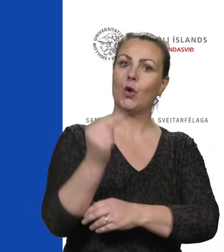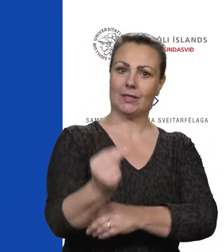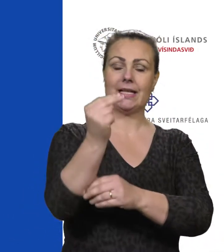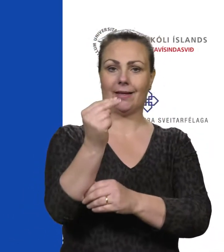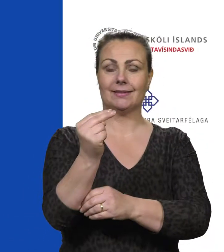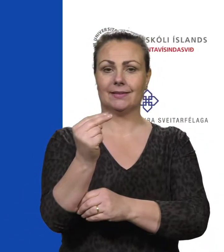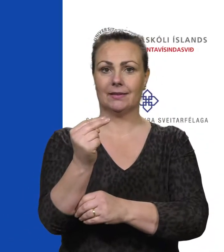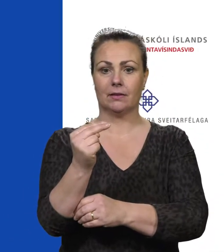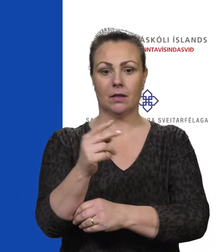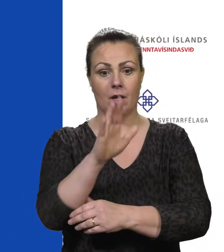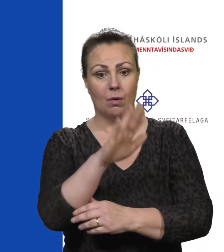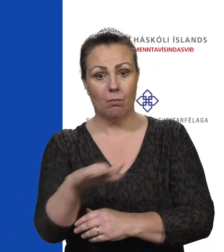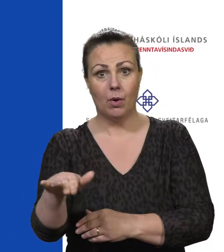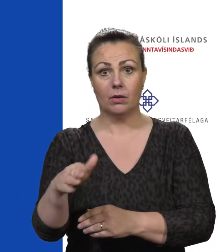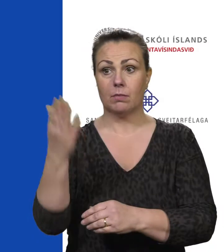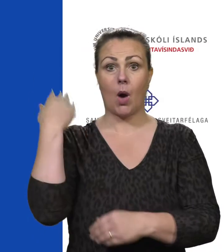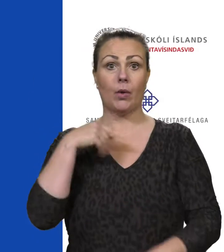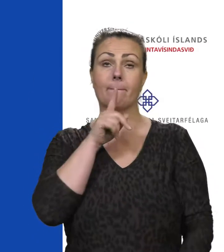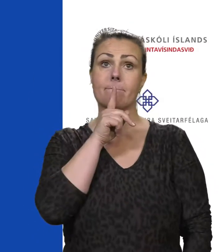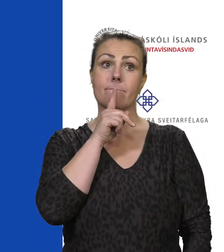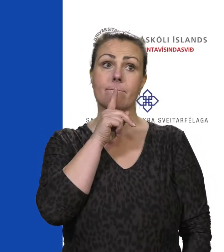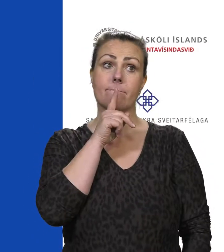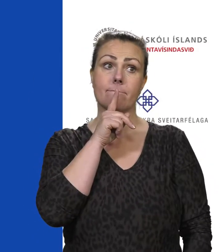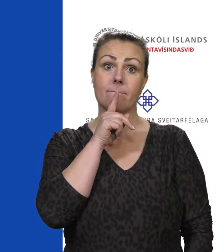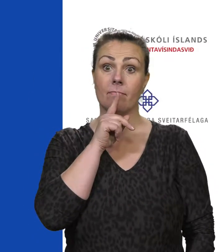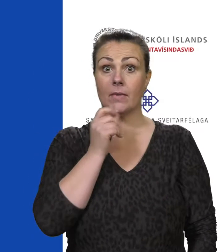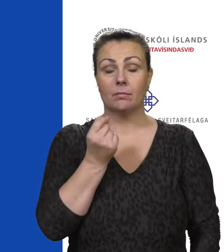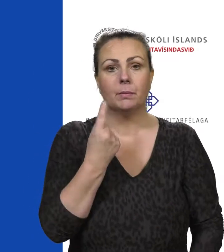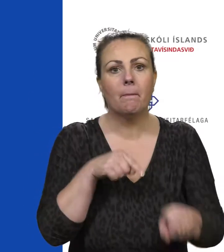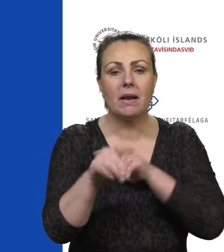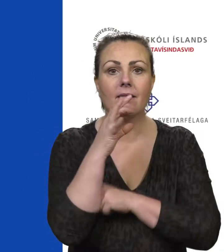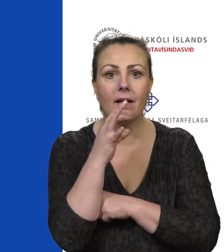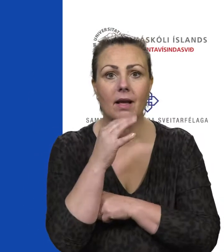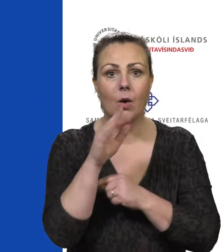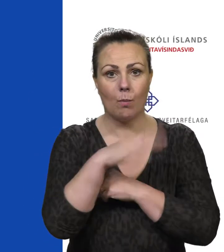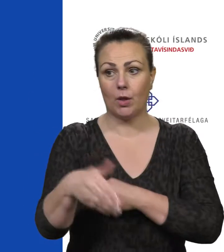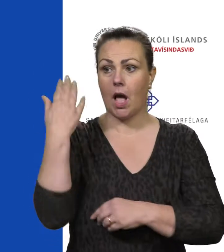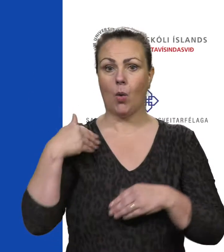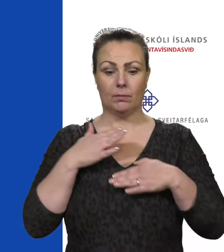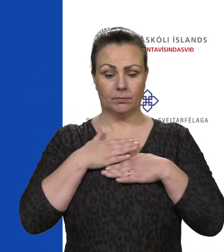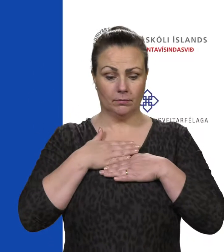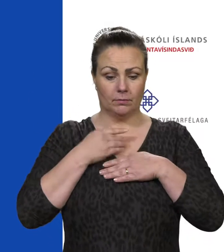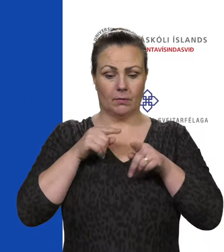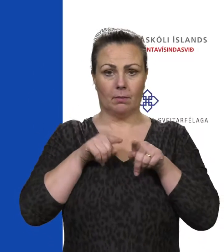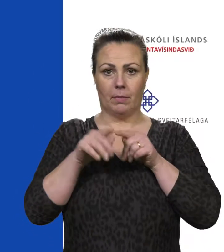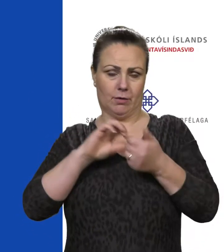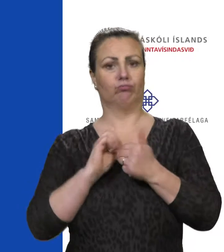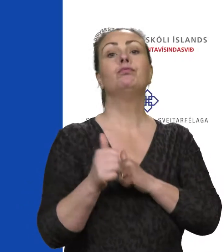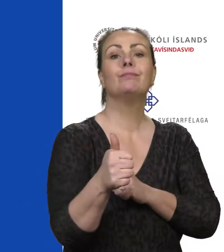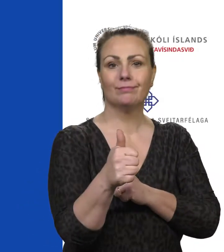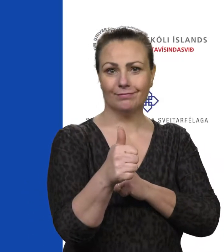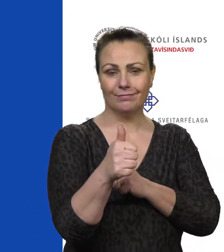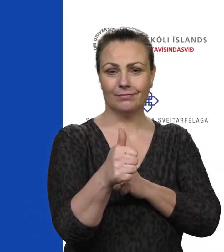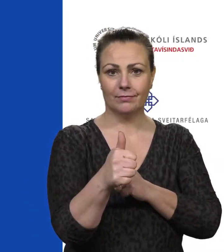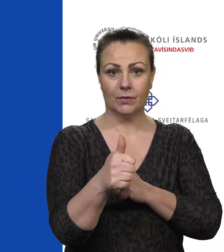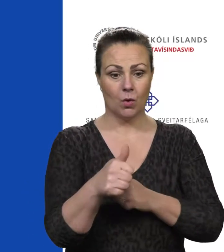börnir sem höfðu þagað fór að tala og þeirra börnir sem höfðu kjast sér frammi fór að taka fóristuna og þeirra kennarnir fengur bara á skólastjórnir fengur bara í